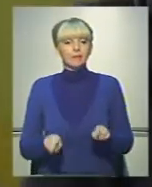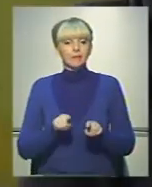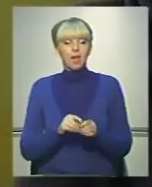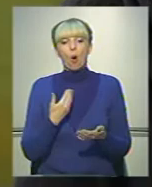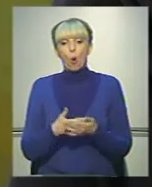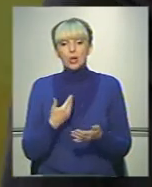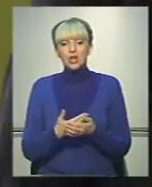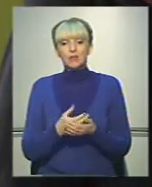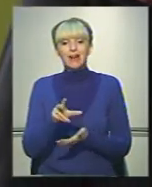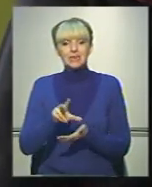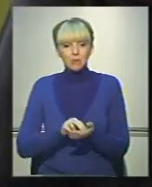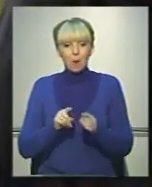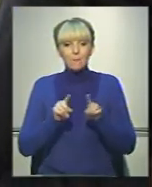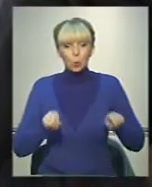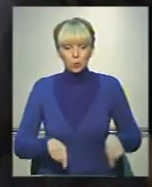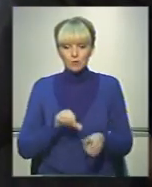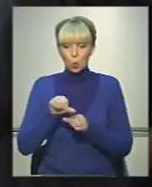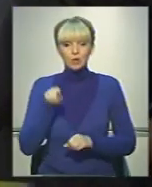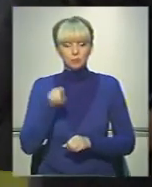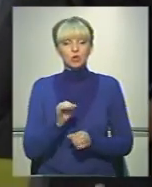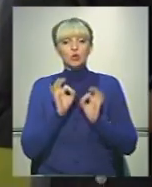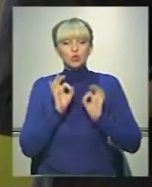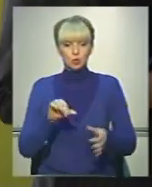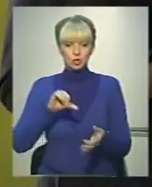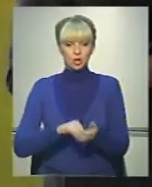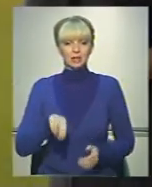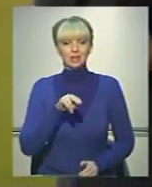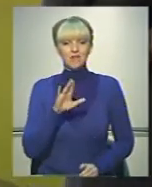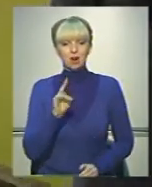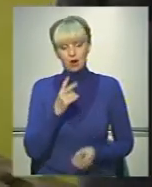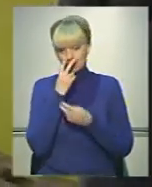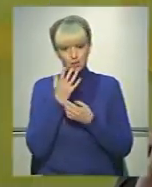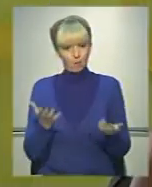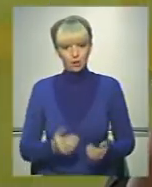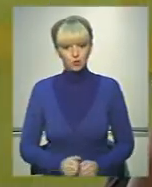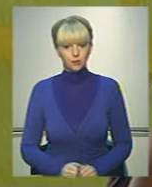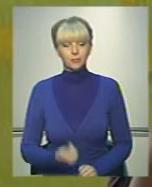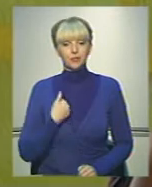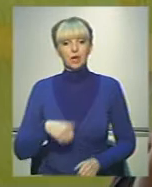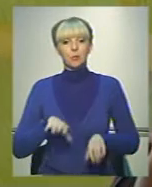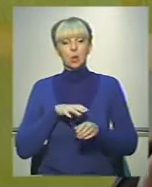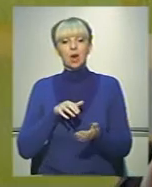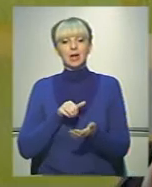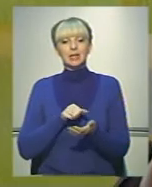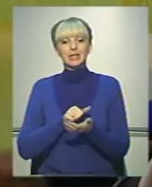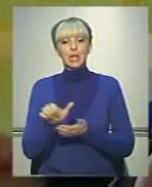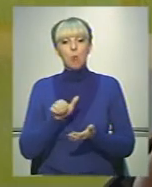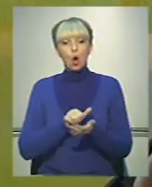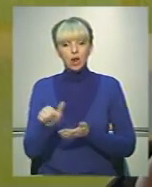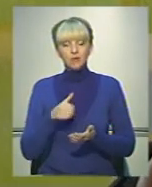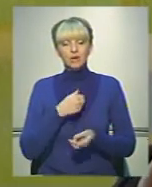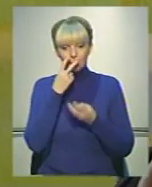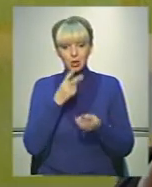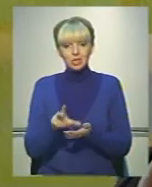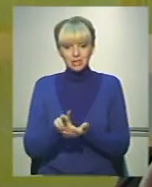орієнтовних екземплярів бюлетенів, окрім неї, ще жоден член ДВК не бачив. Я була в типографії, я бачила зразки,